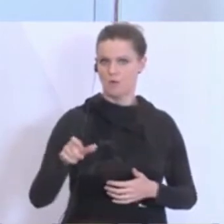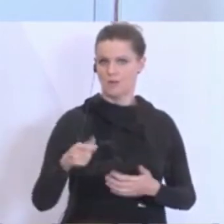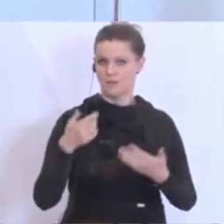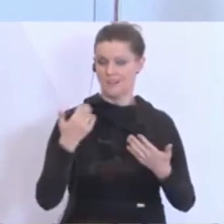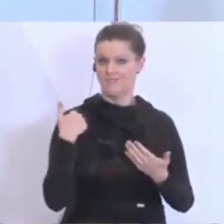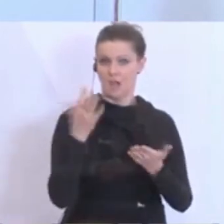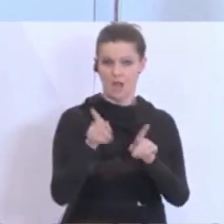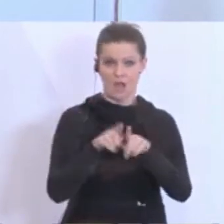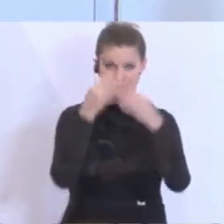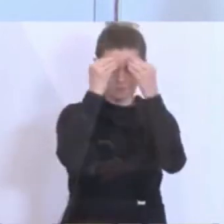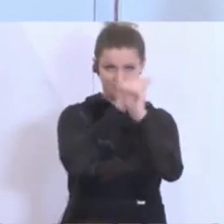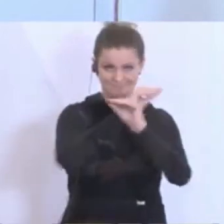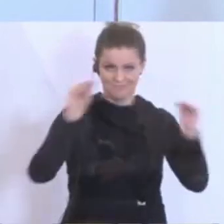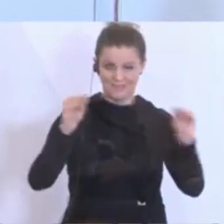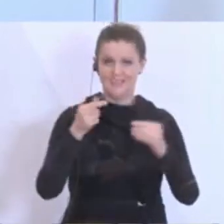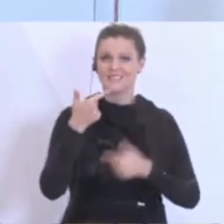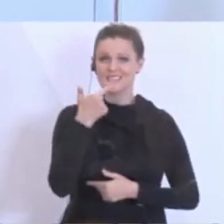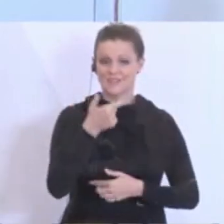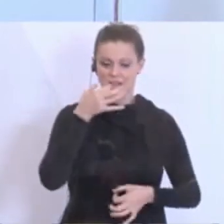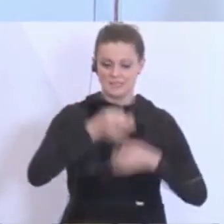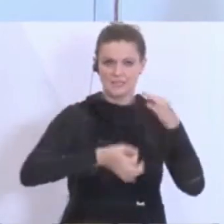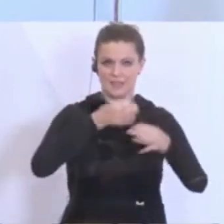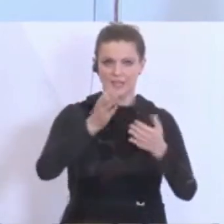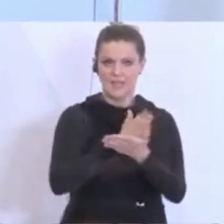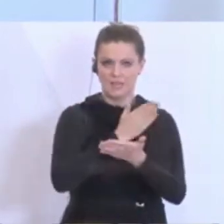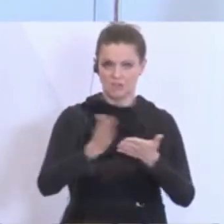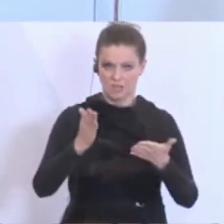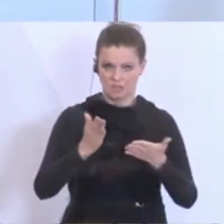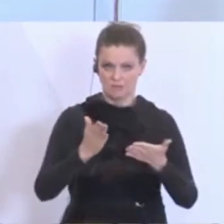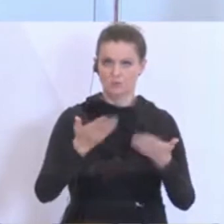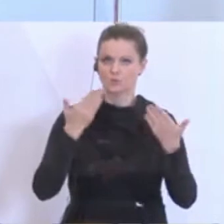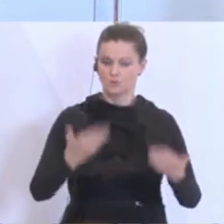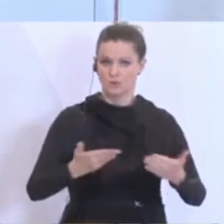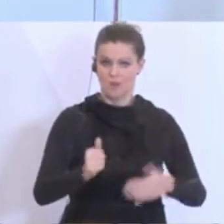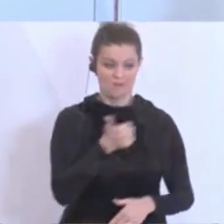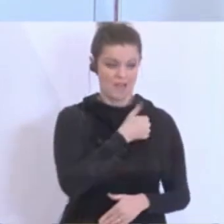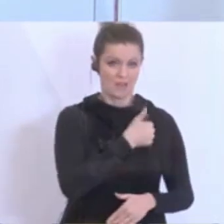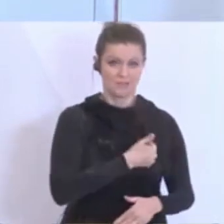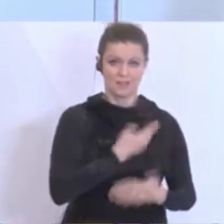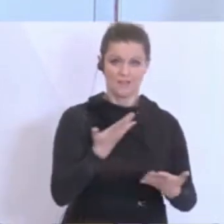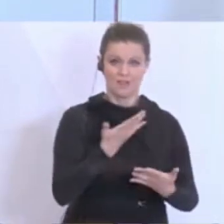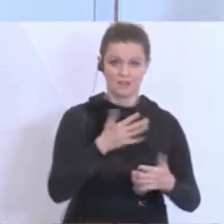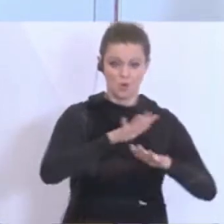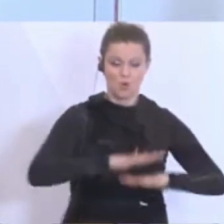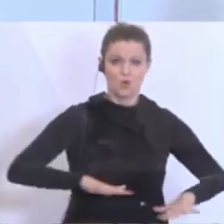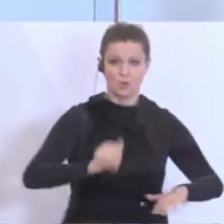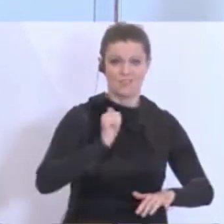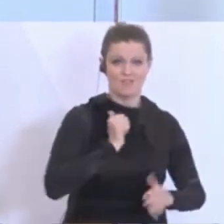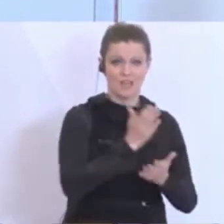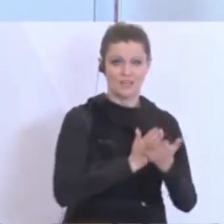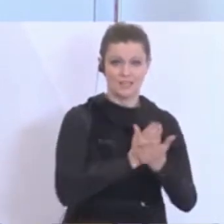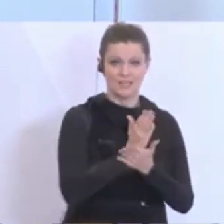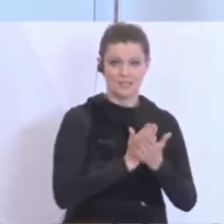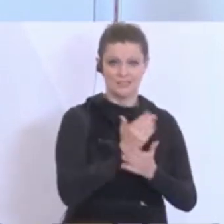verkündet, zwei strategische Entscheidungen zu treffen. Zum einen den Grundwehrdienst von